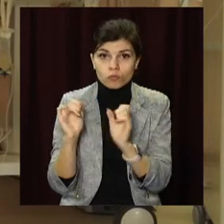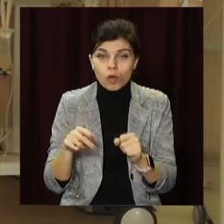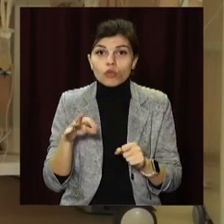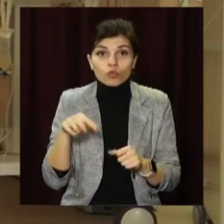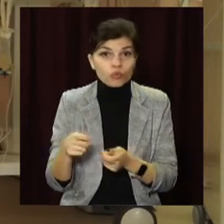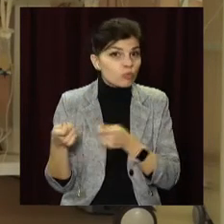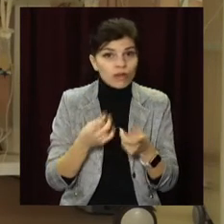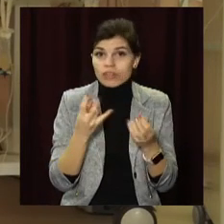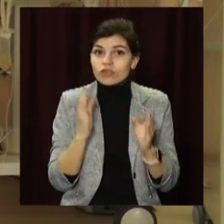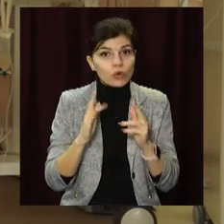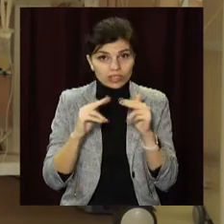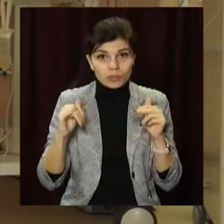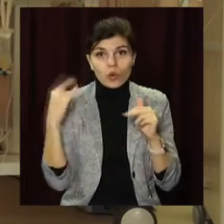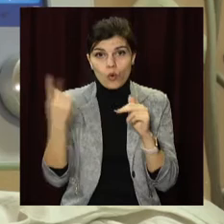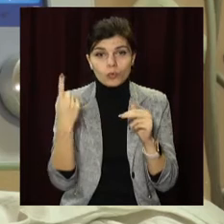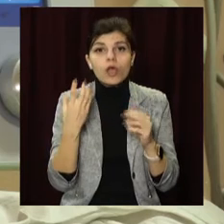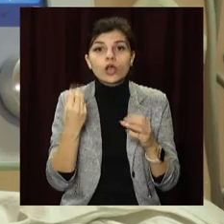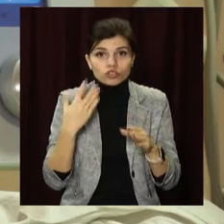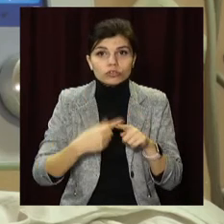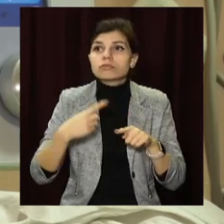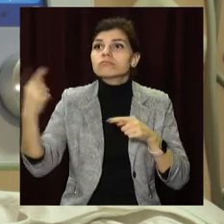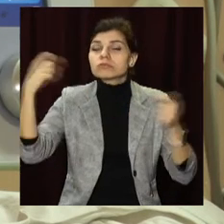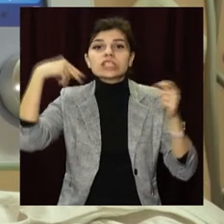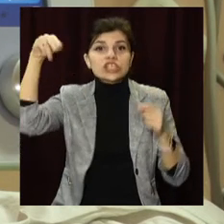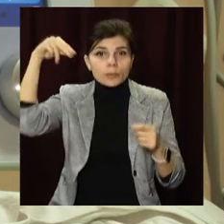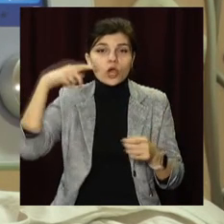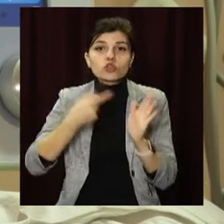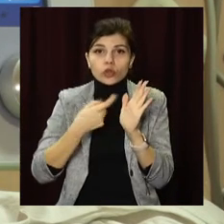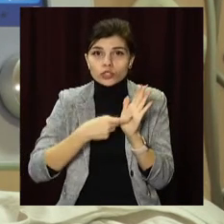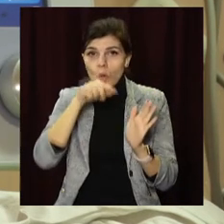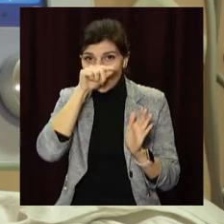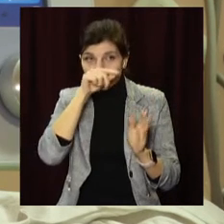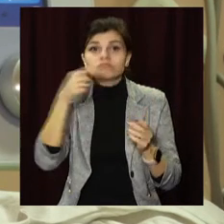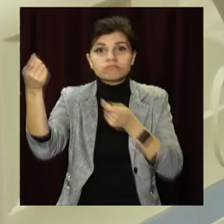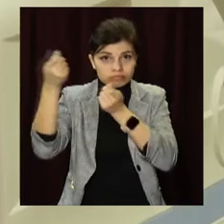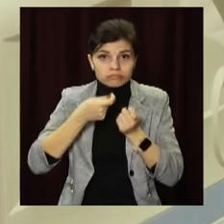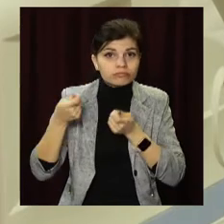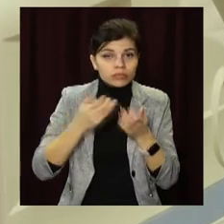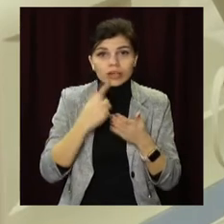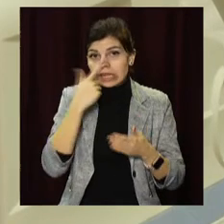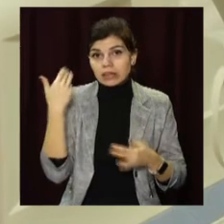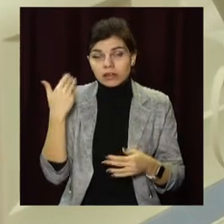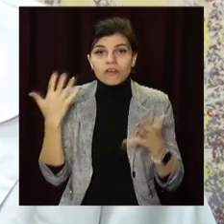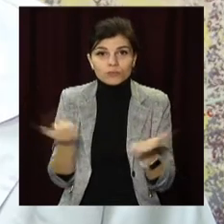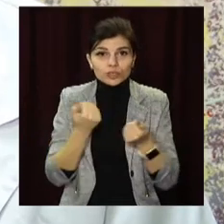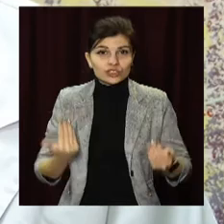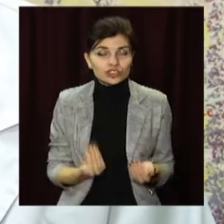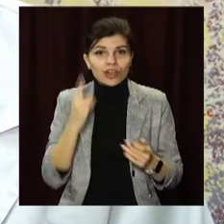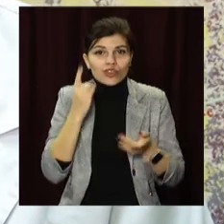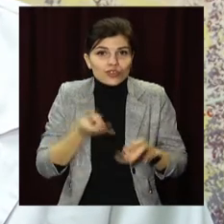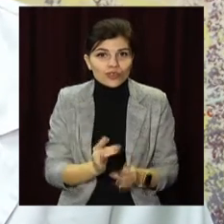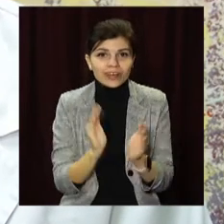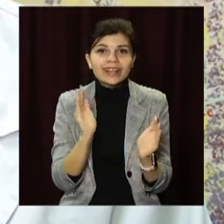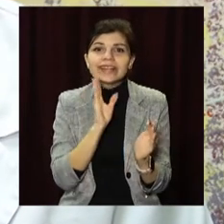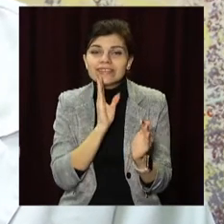Оперують малюків з Запоріжжя, Донеччини та Луганщини. Нещодавно у закладі врятували життя новонароджені дівчинці із Дніпра. Буквально на